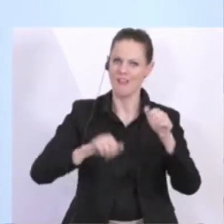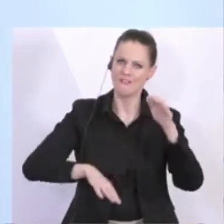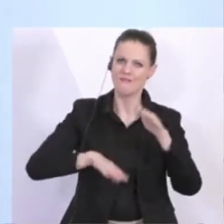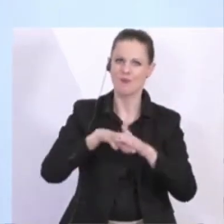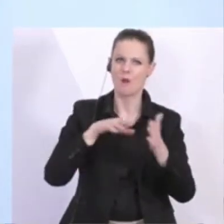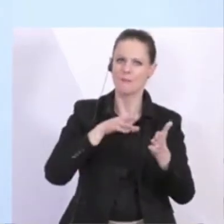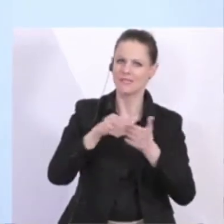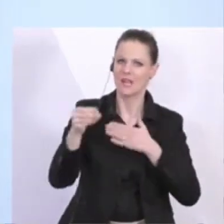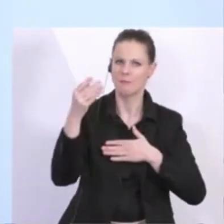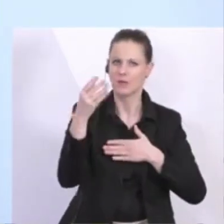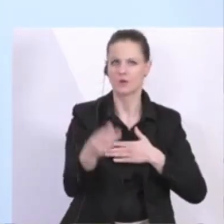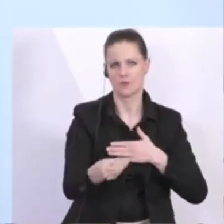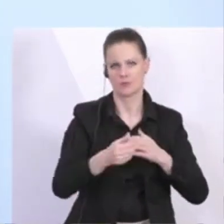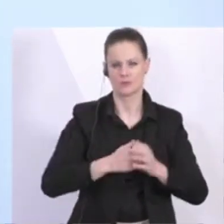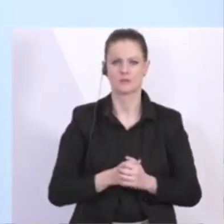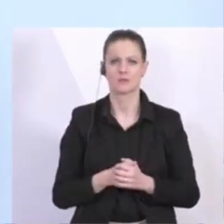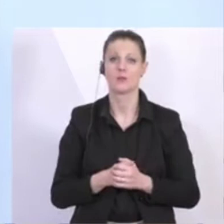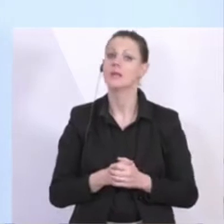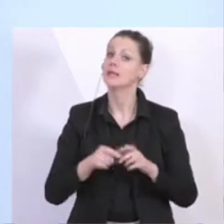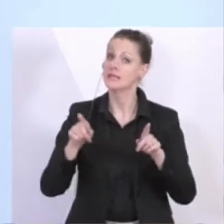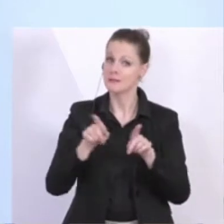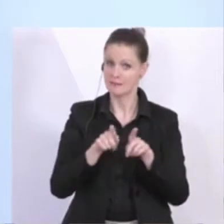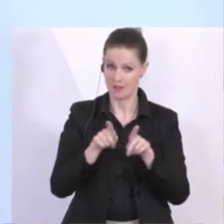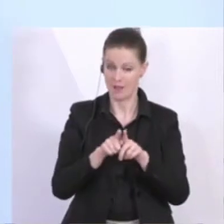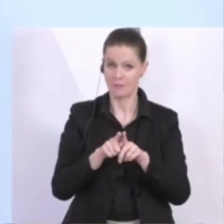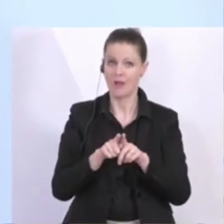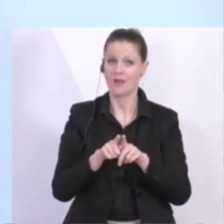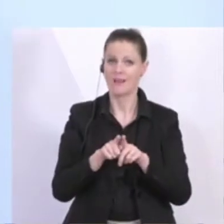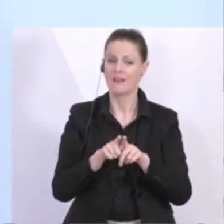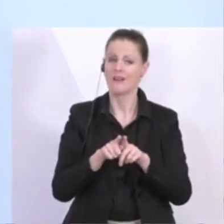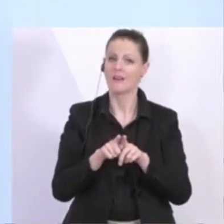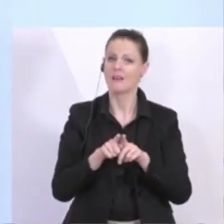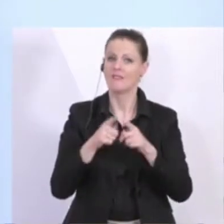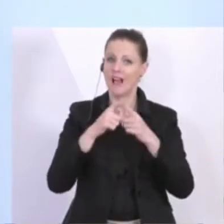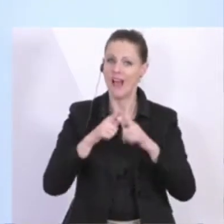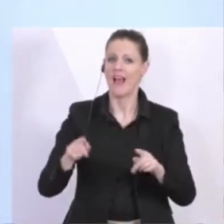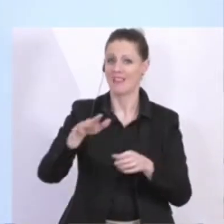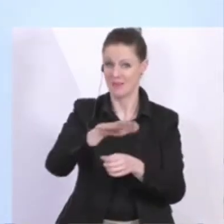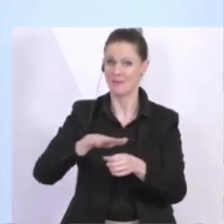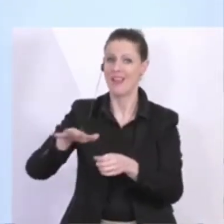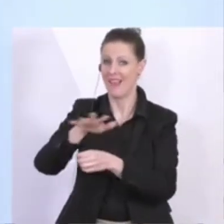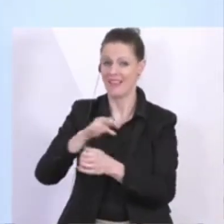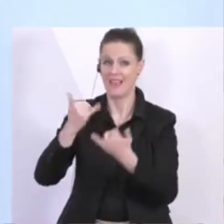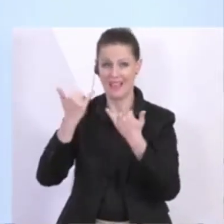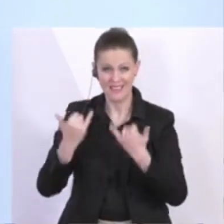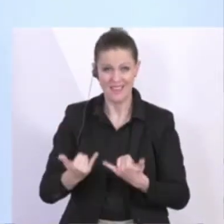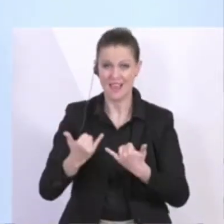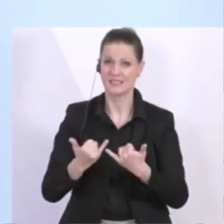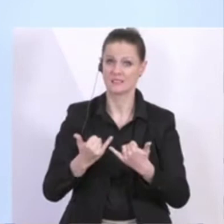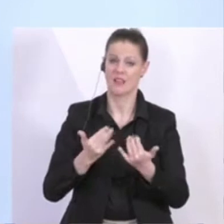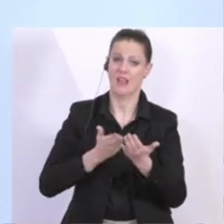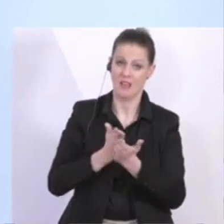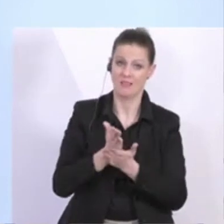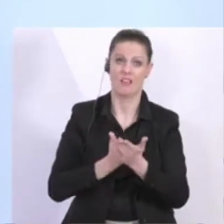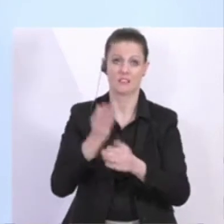ankommt. Selbiges gilt selbstverständlich auch für alle anderen, die hier direkt an der Front Dienst tun,